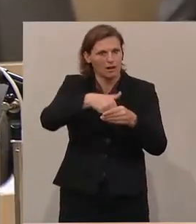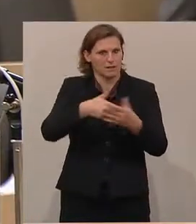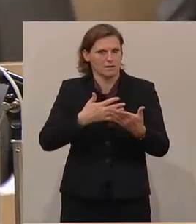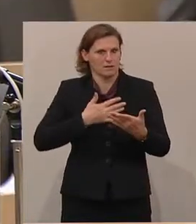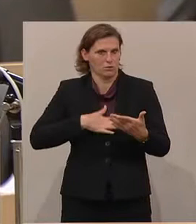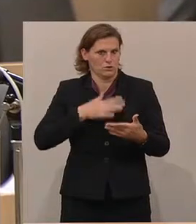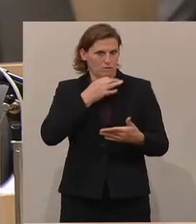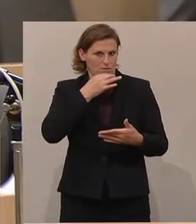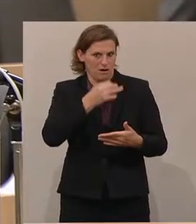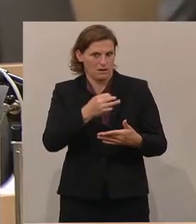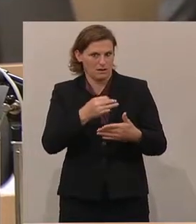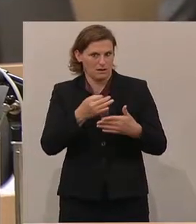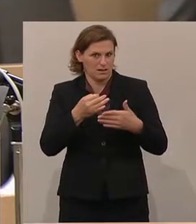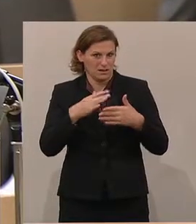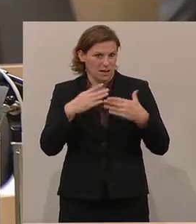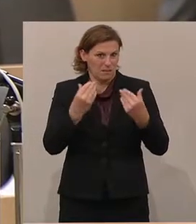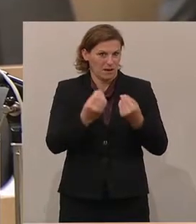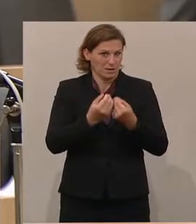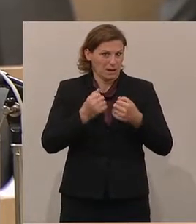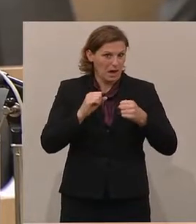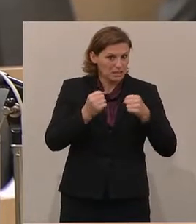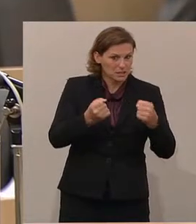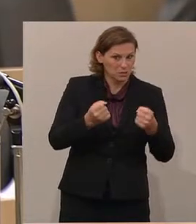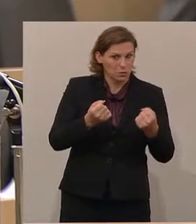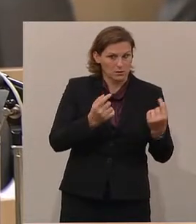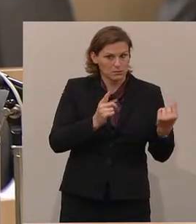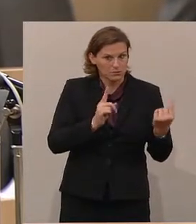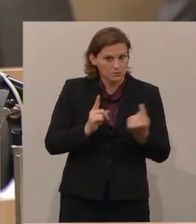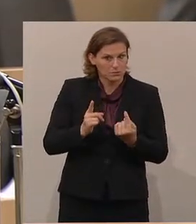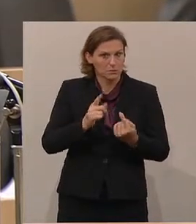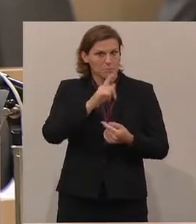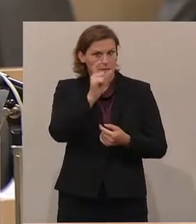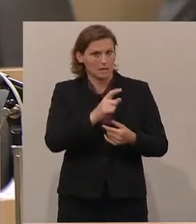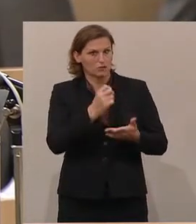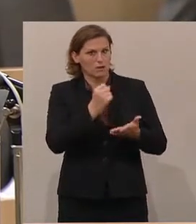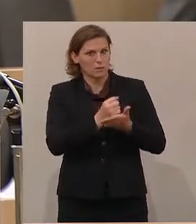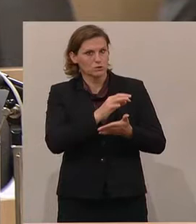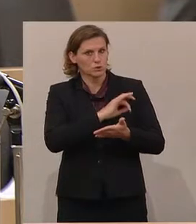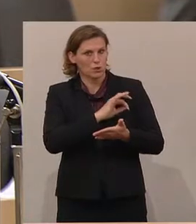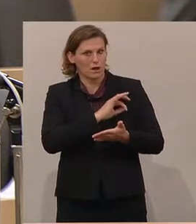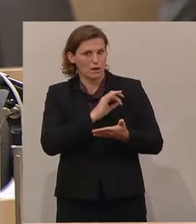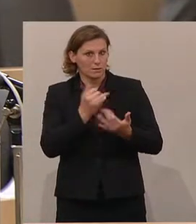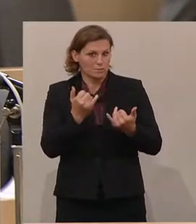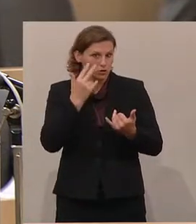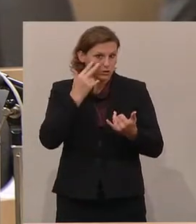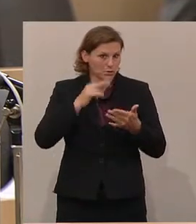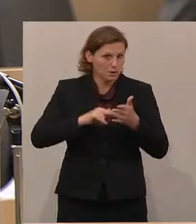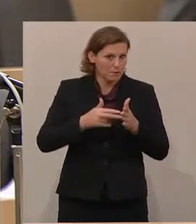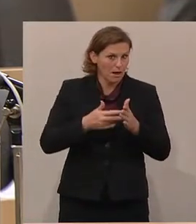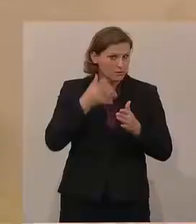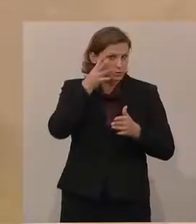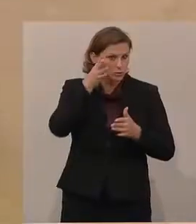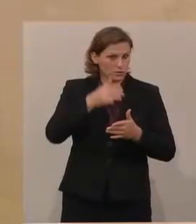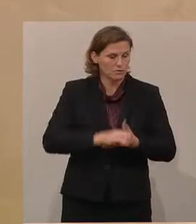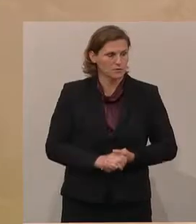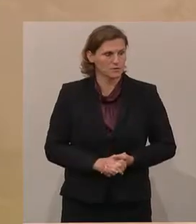ist meine Frage, welche gemeinsamen Aktionen und weitere Auftritte, die Sie mit Ihrem italienischen Amtskollegen Matteo Salvini geplant haben. Ja,